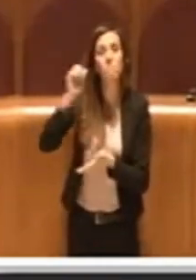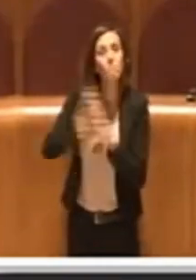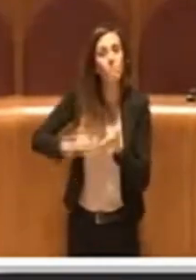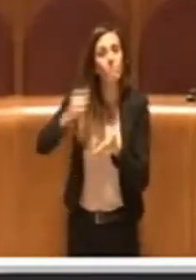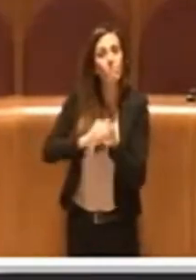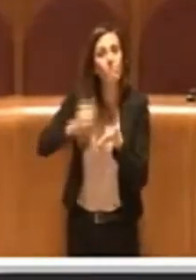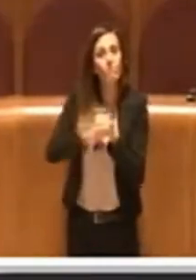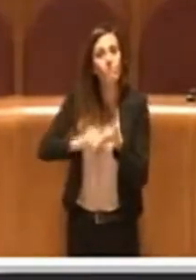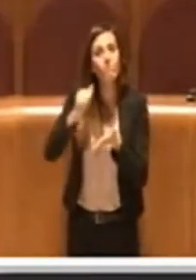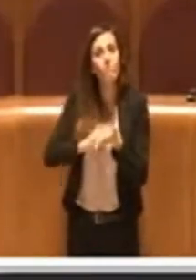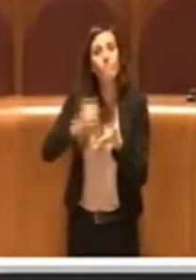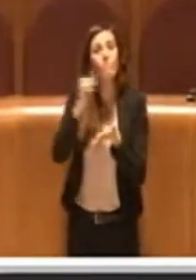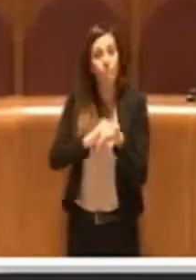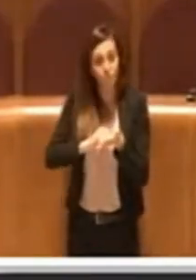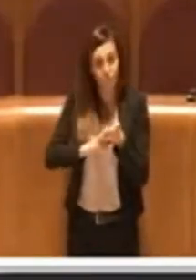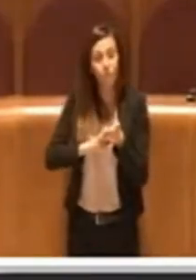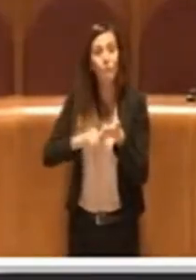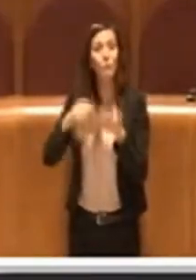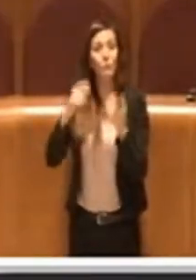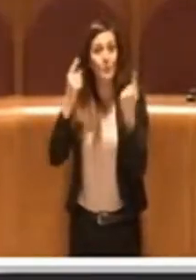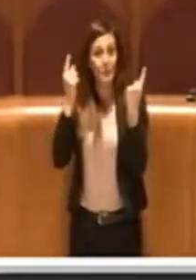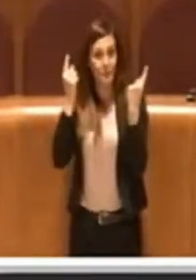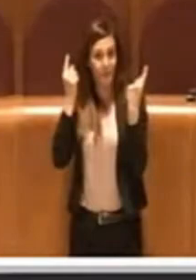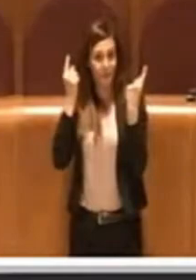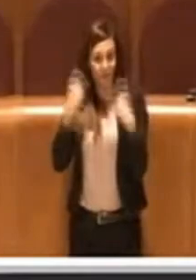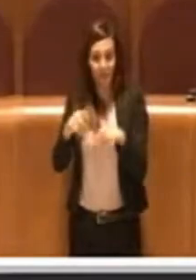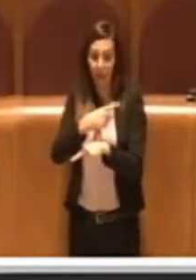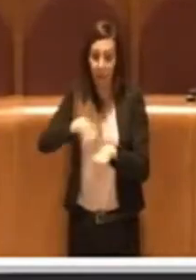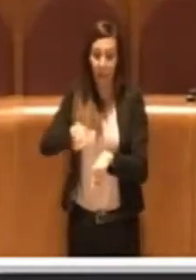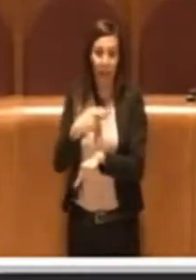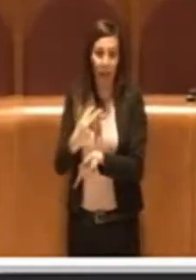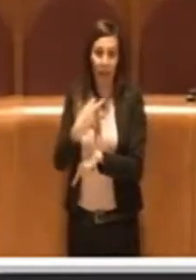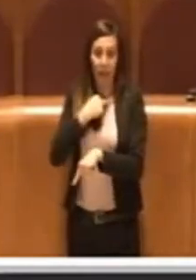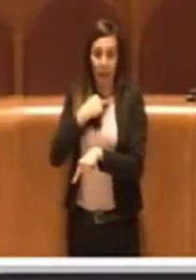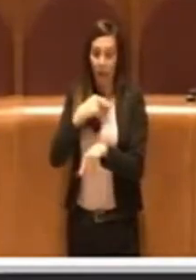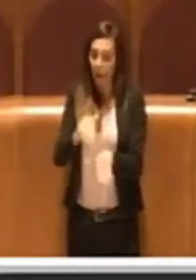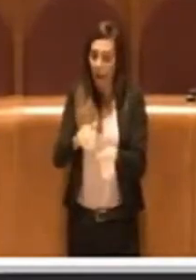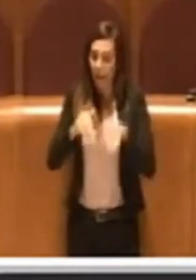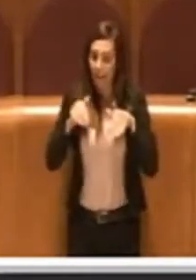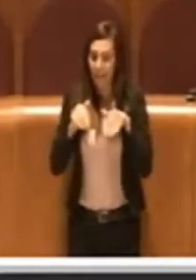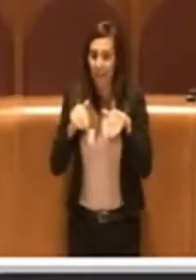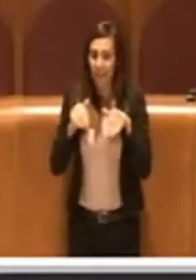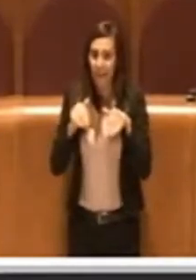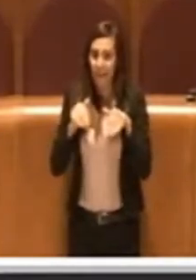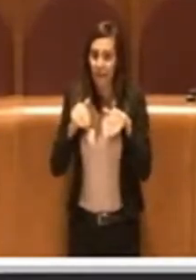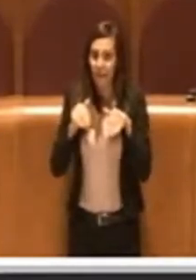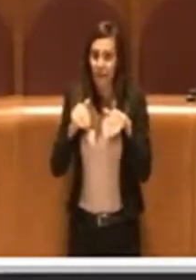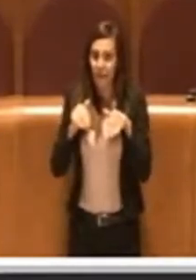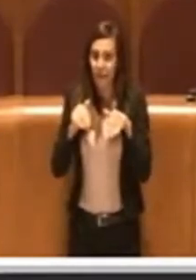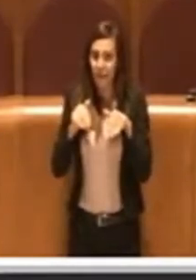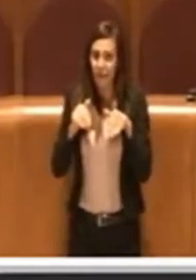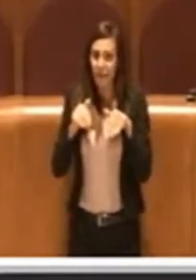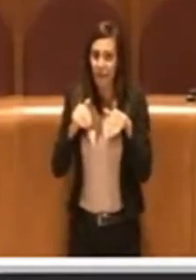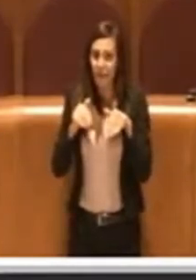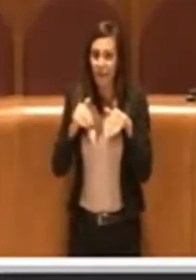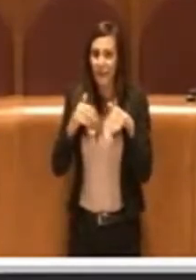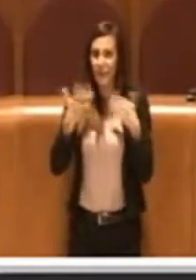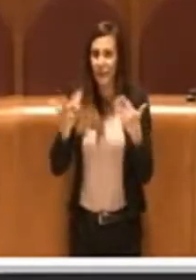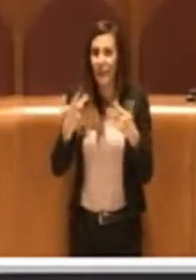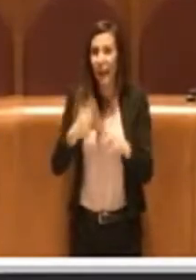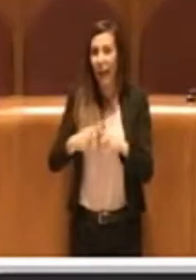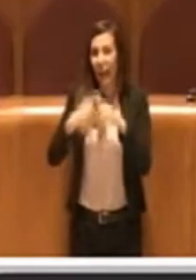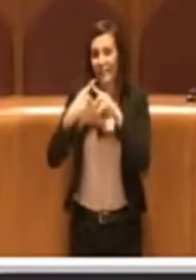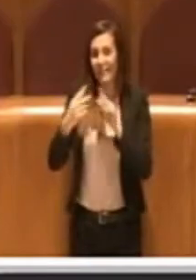siamo ovviamente obbligati ad astenerci su questo articolo